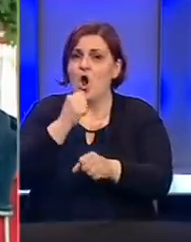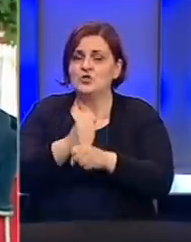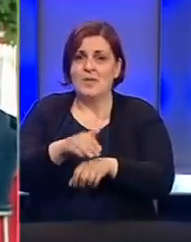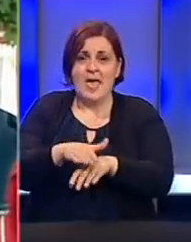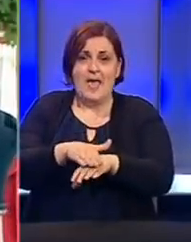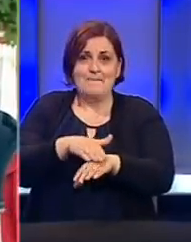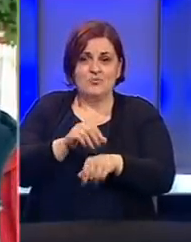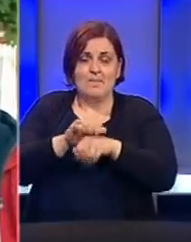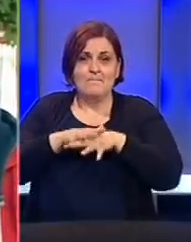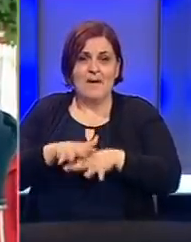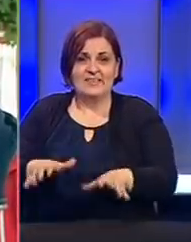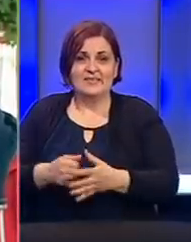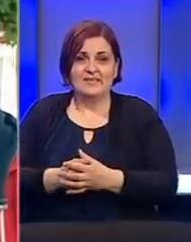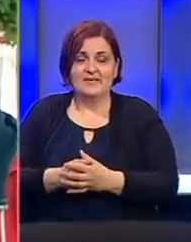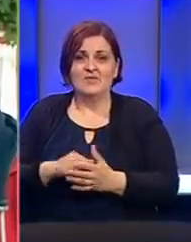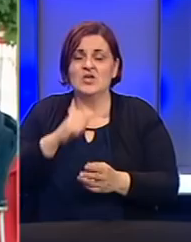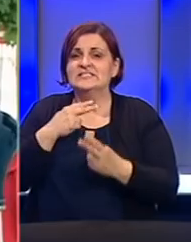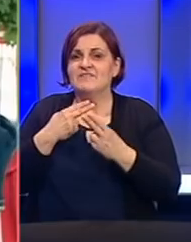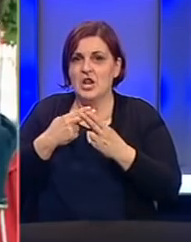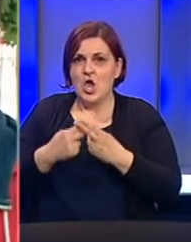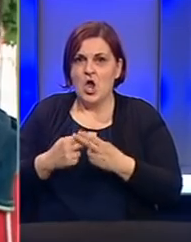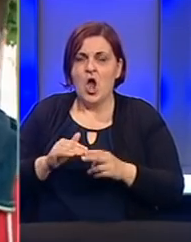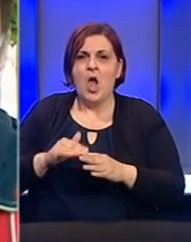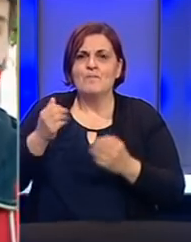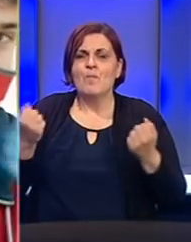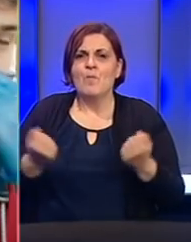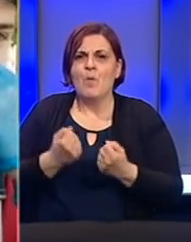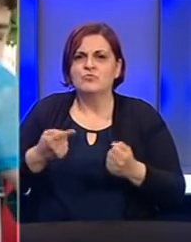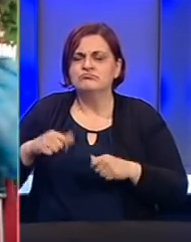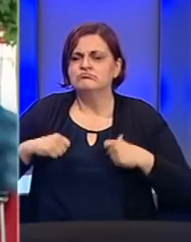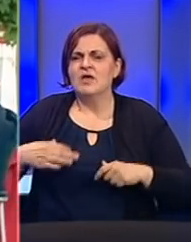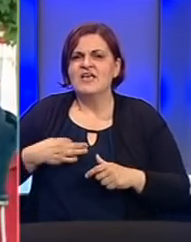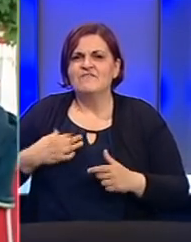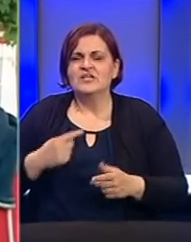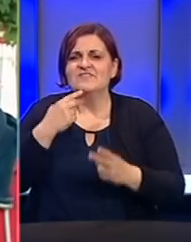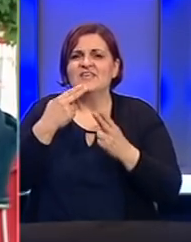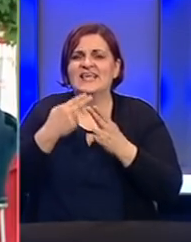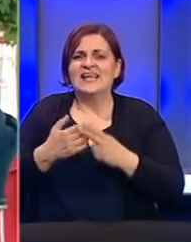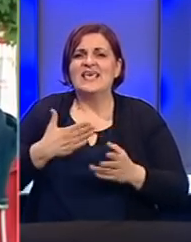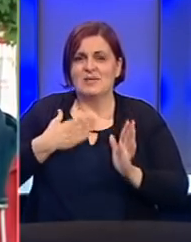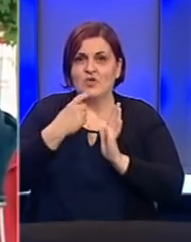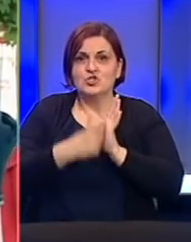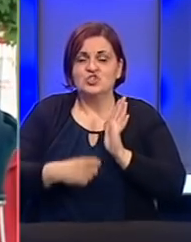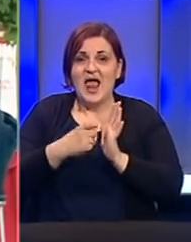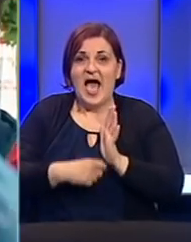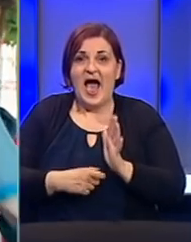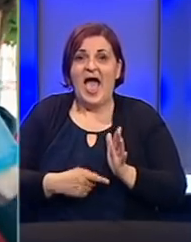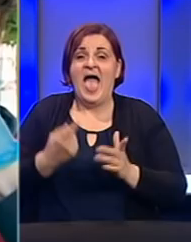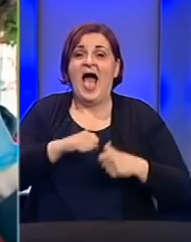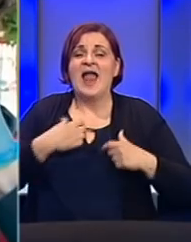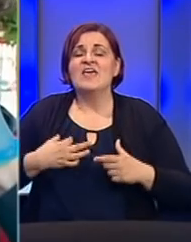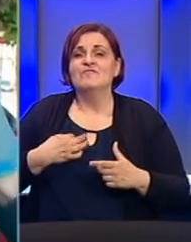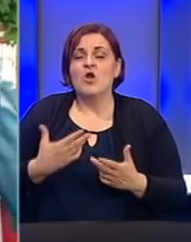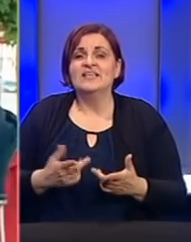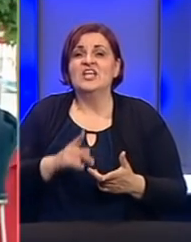sa početkom pandemije. Crveni križ je odlučio da poveća aktivnost i aktivnih volontera jer Crveni križ ima svoje članove međutim aktivni volonteri